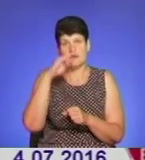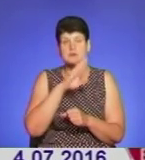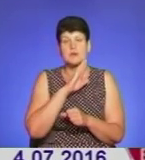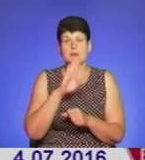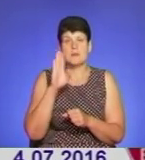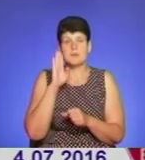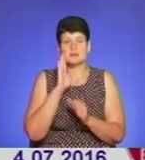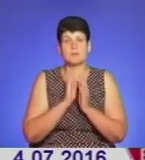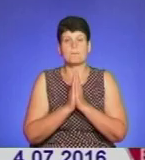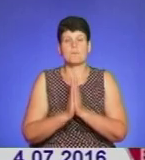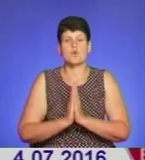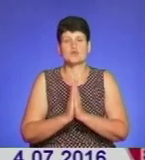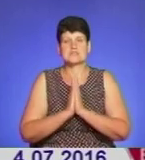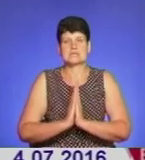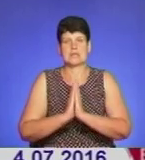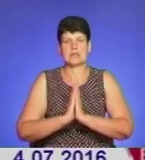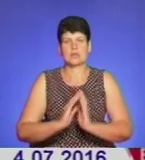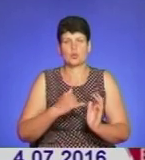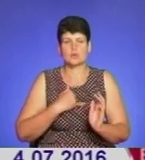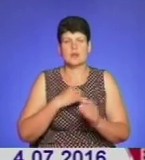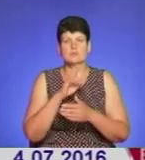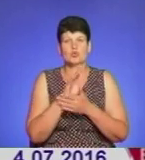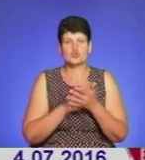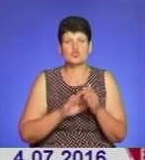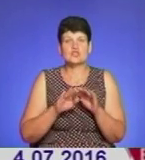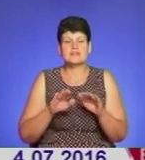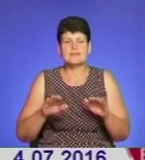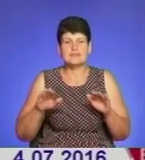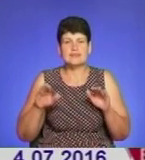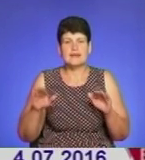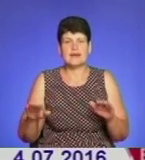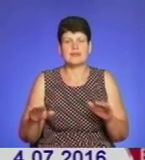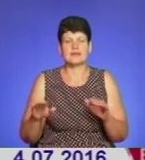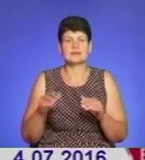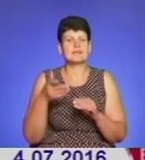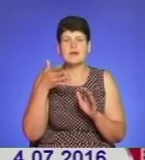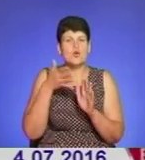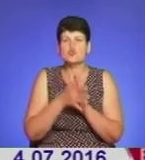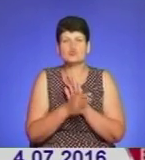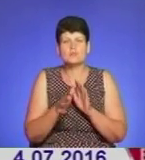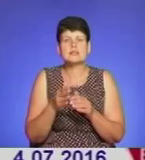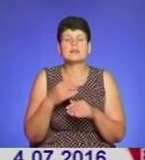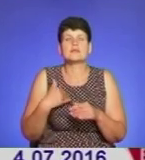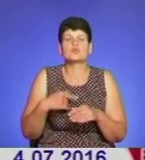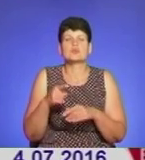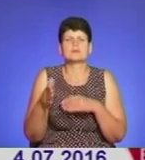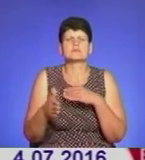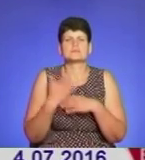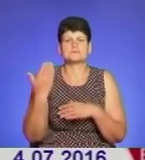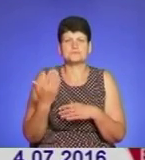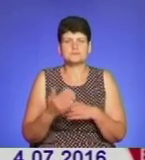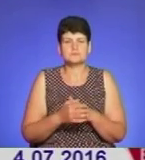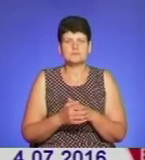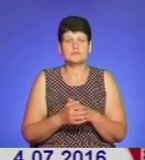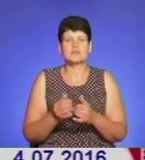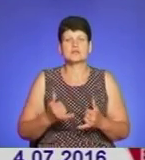на конінах благали нас пощади. Хоча б дітей теж не розуміли, за що їм така кара. Вшанували пам'ять